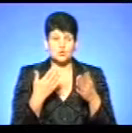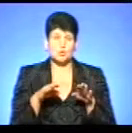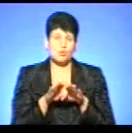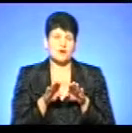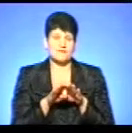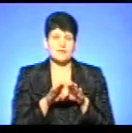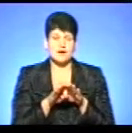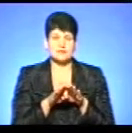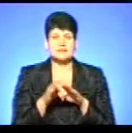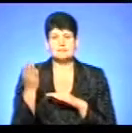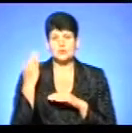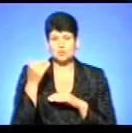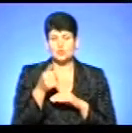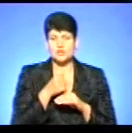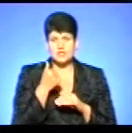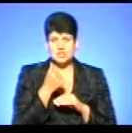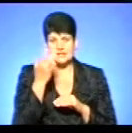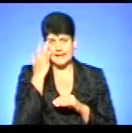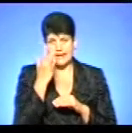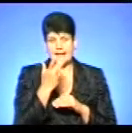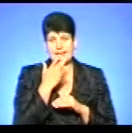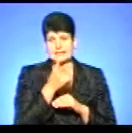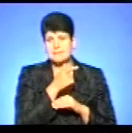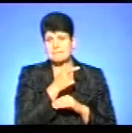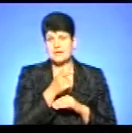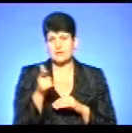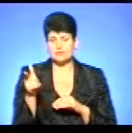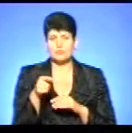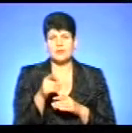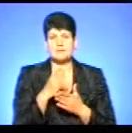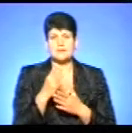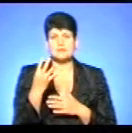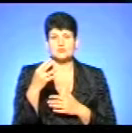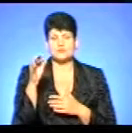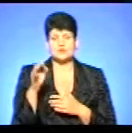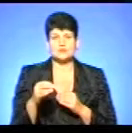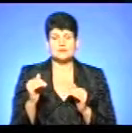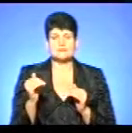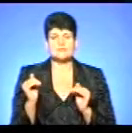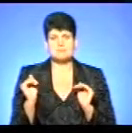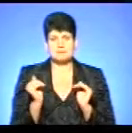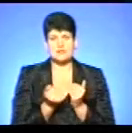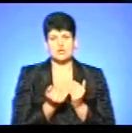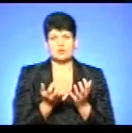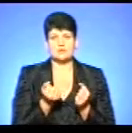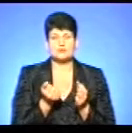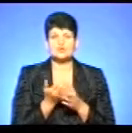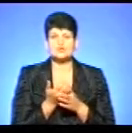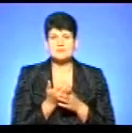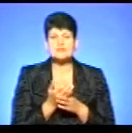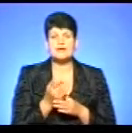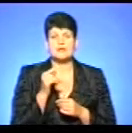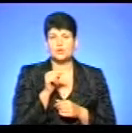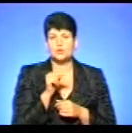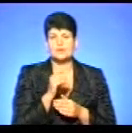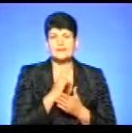порівняти з минулорічним літнім періодом, то ми маємо на 40% зменшення отримувачів субсидій. Але тут є